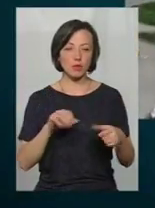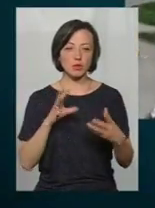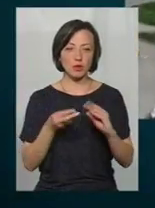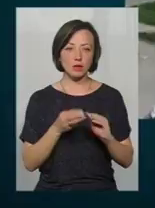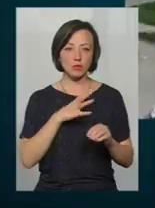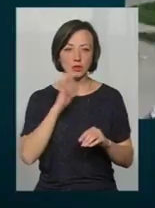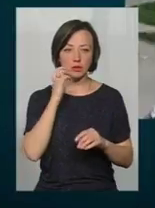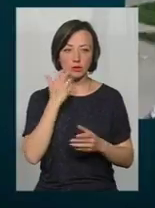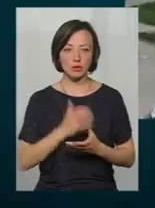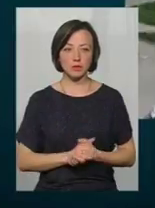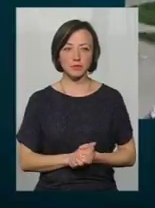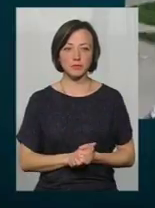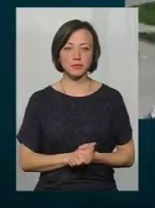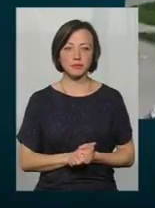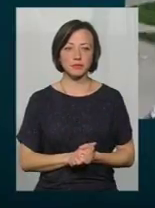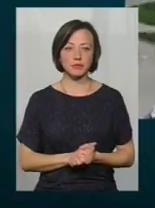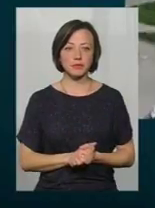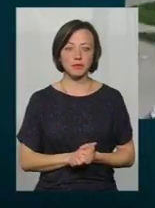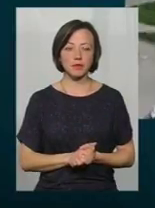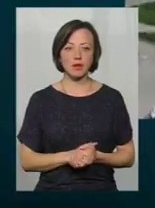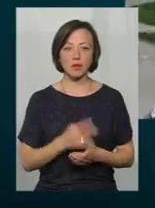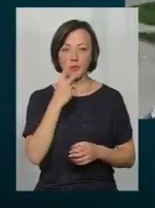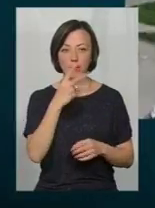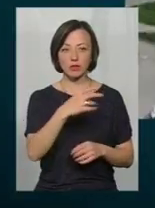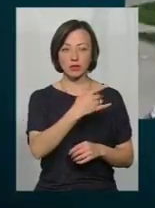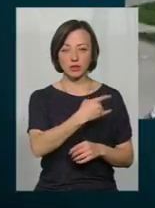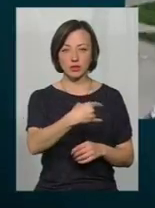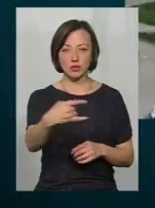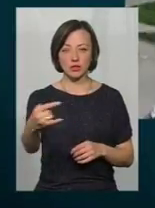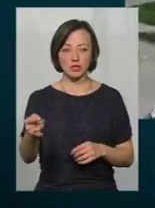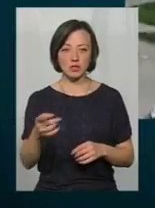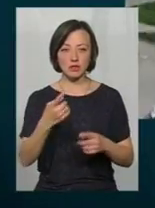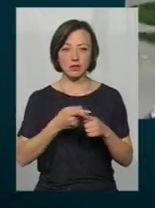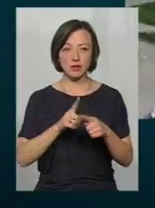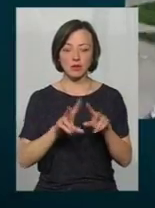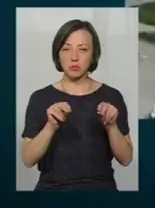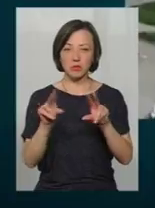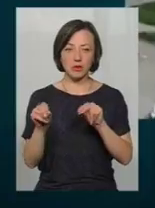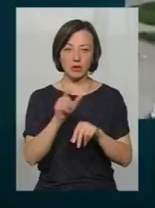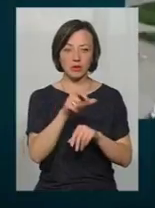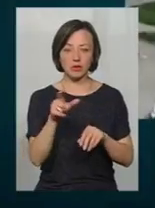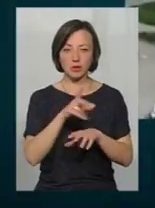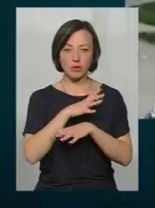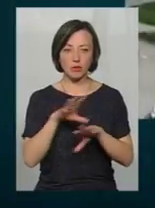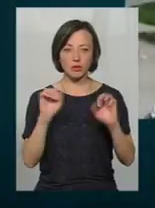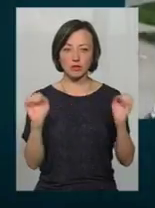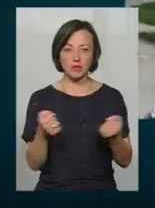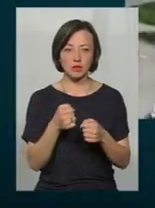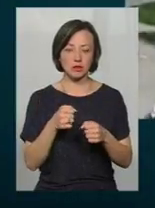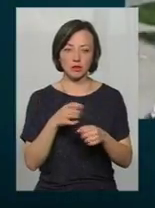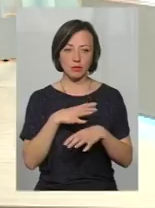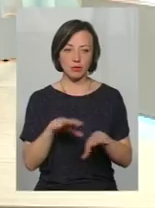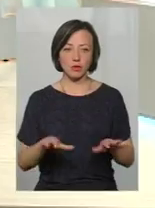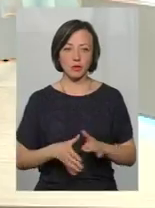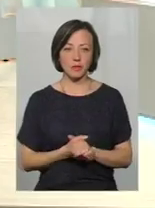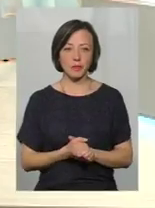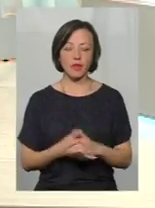бути досить серйозні. А тут, ви бачите, проїхав таку велику відстань автомобіль, але добре, що нікого не було і ніхто на великій швидкості просто не летів.